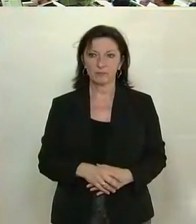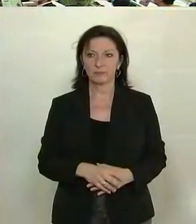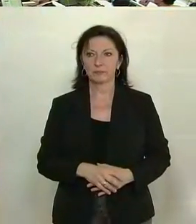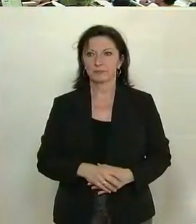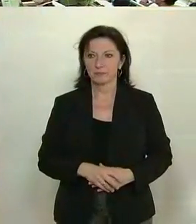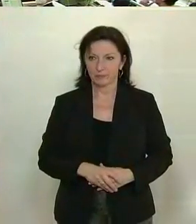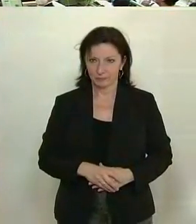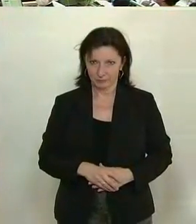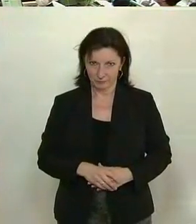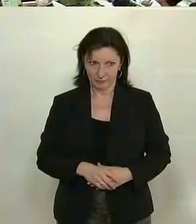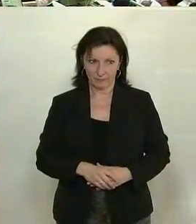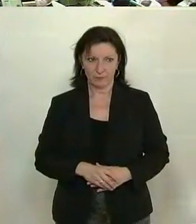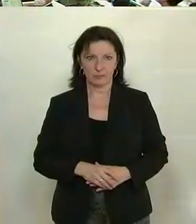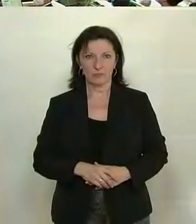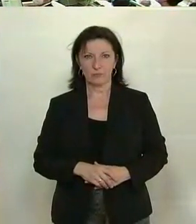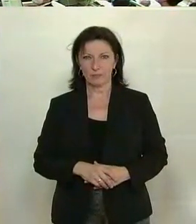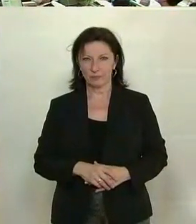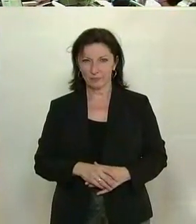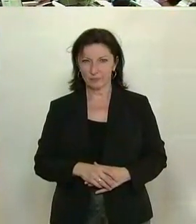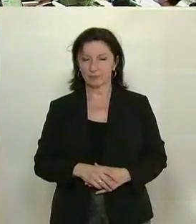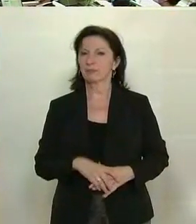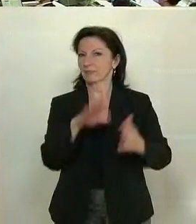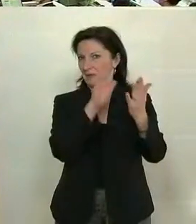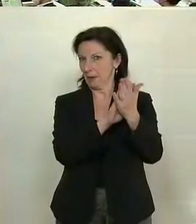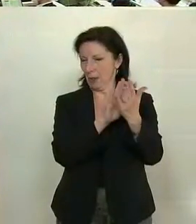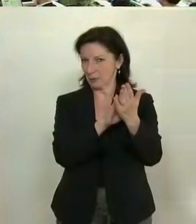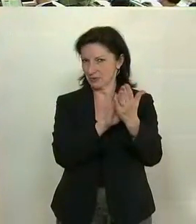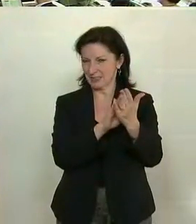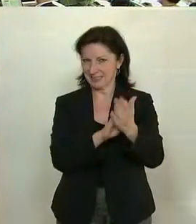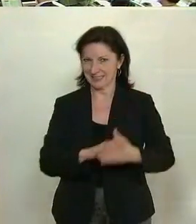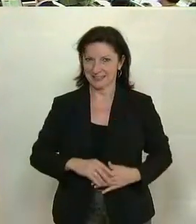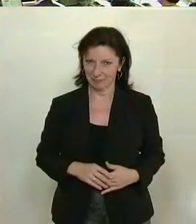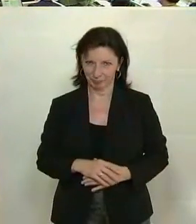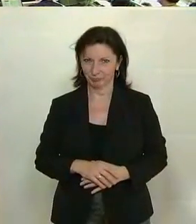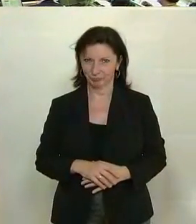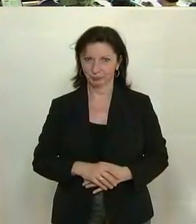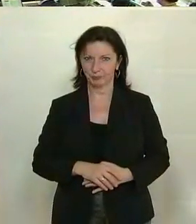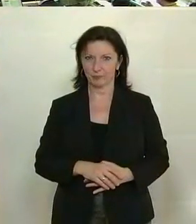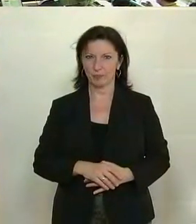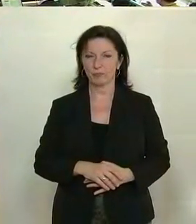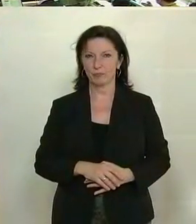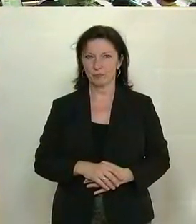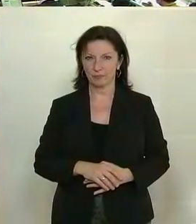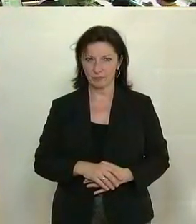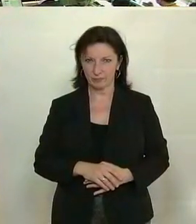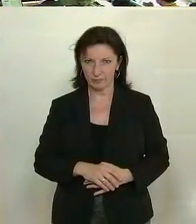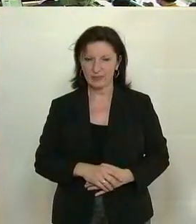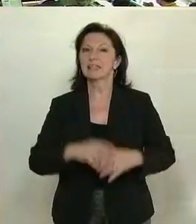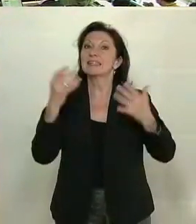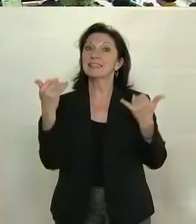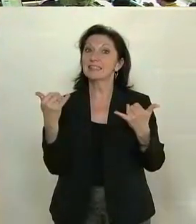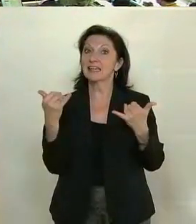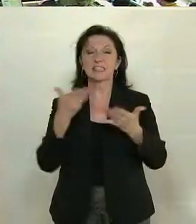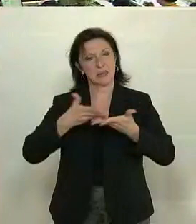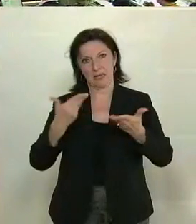Rudolf Taschner war der letzte zum Tagesordnungspunkt 3 und 4. Covid-19 Fördertöpfe für Künstlerinnen